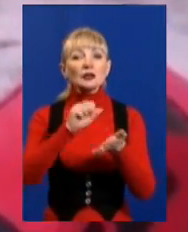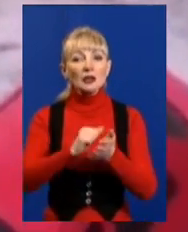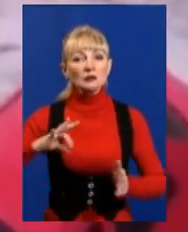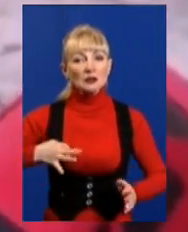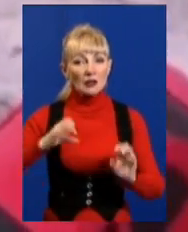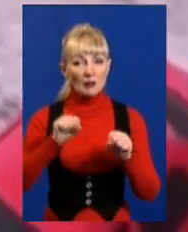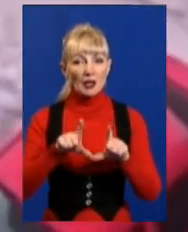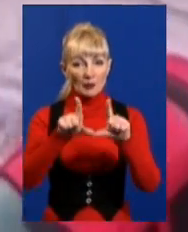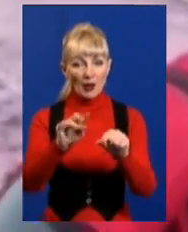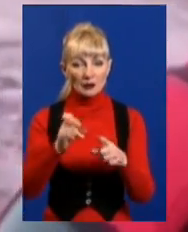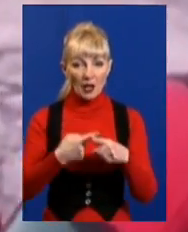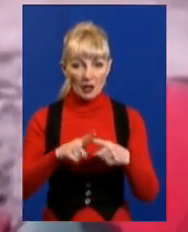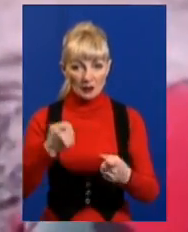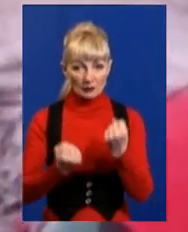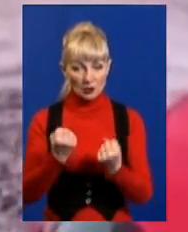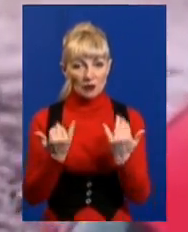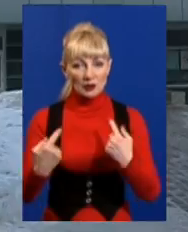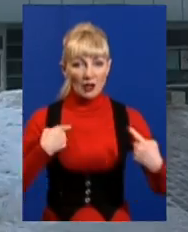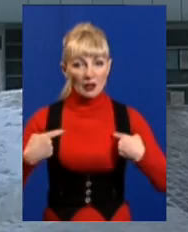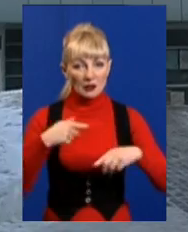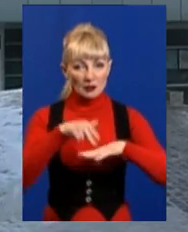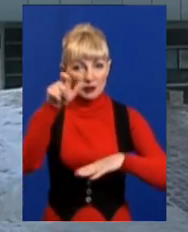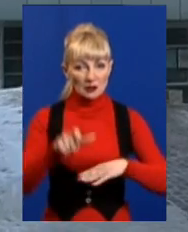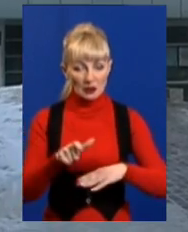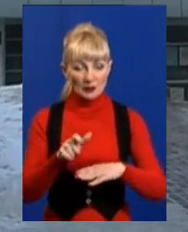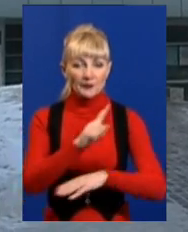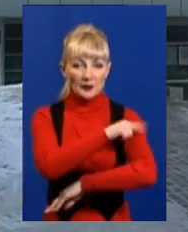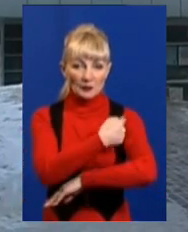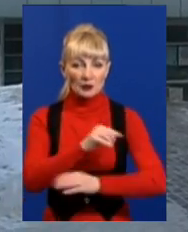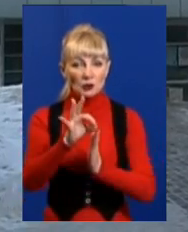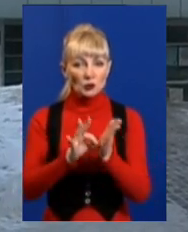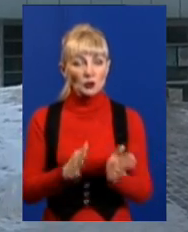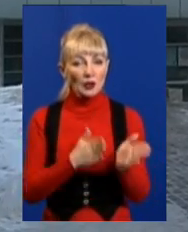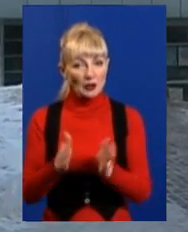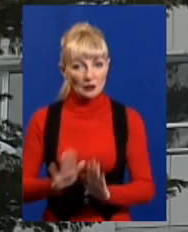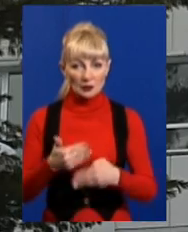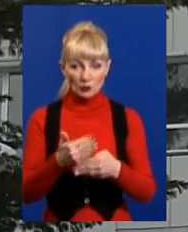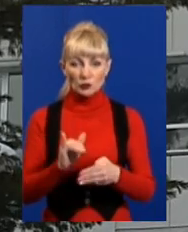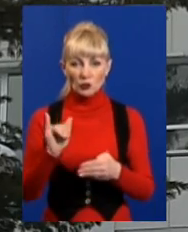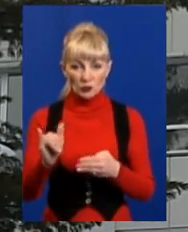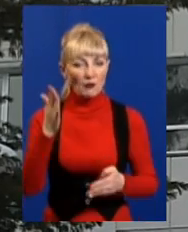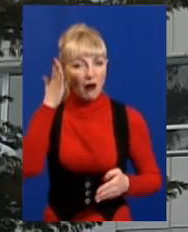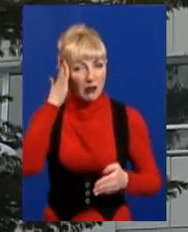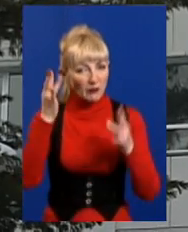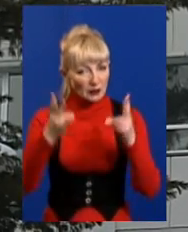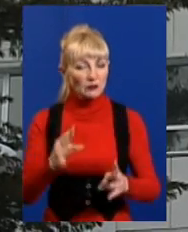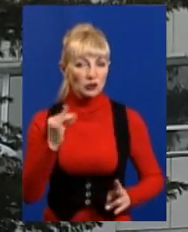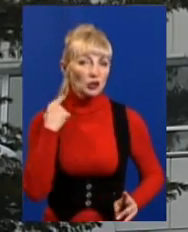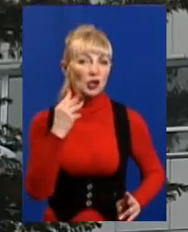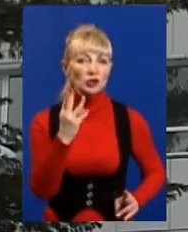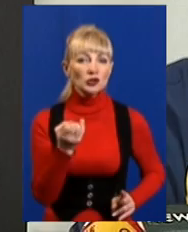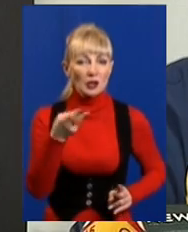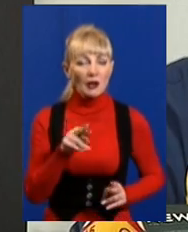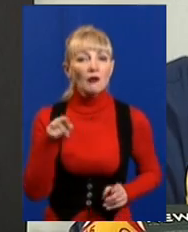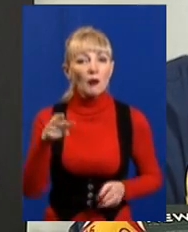поїхати на цій автівці. Нині поранений поліцейський у лікарні швидкої та невідкладної допомоги. У нього ушкоджені голова та шия. Чоловіка